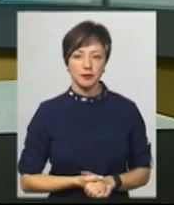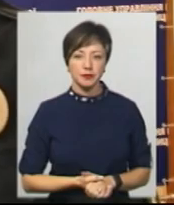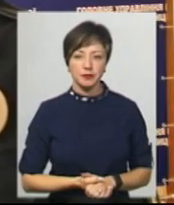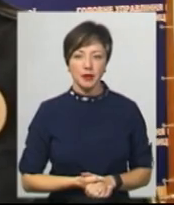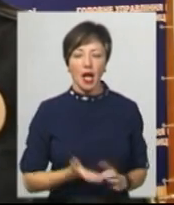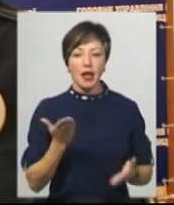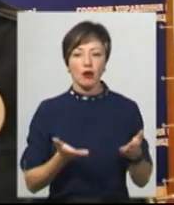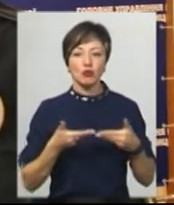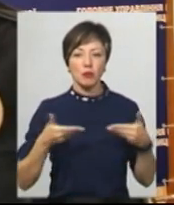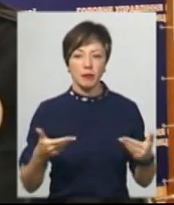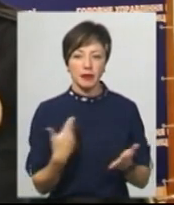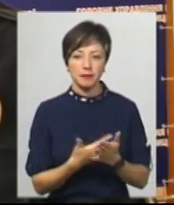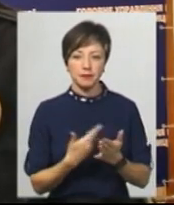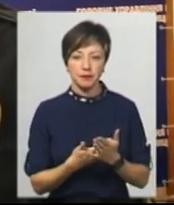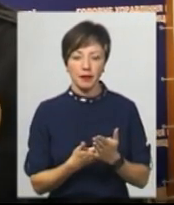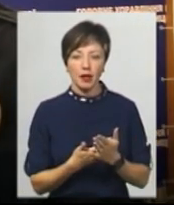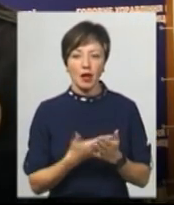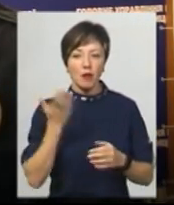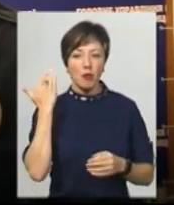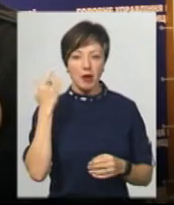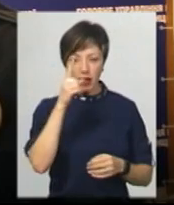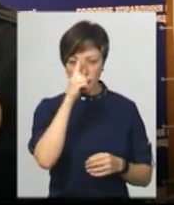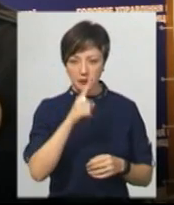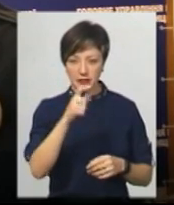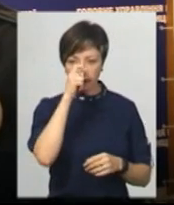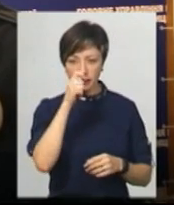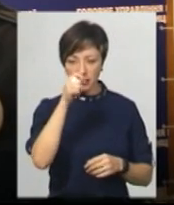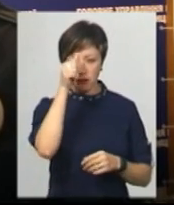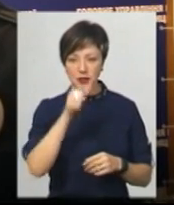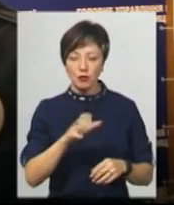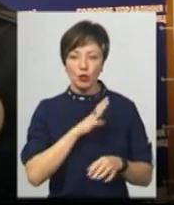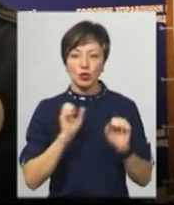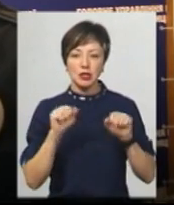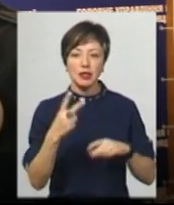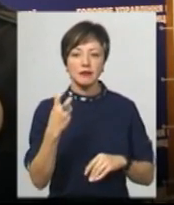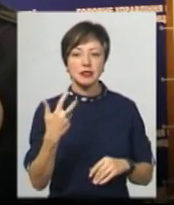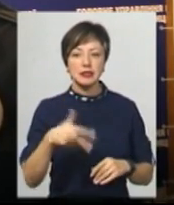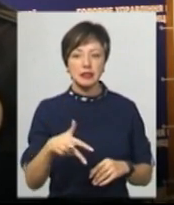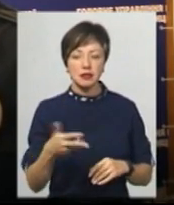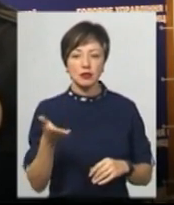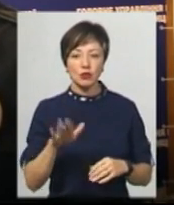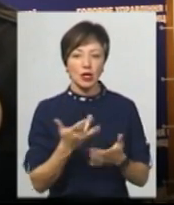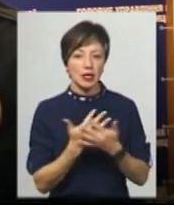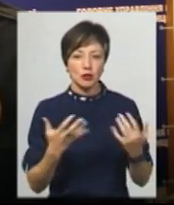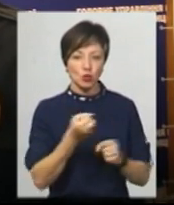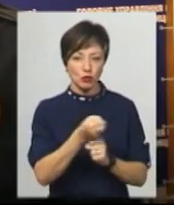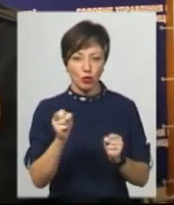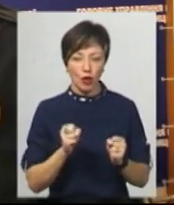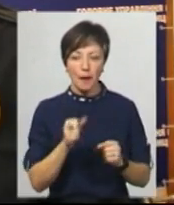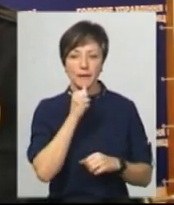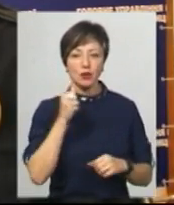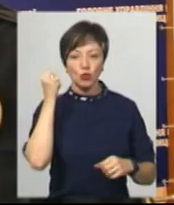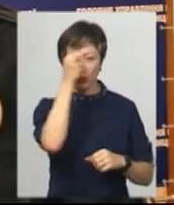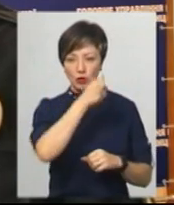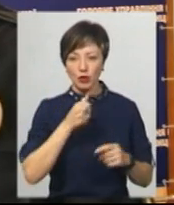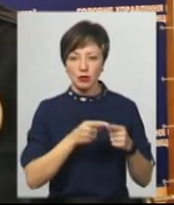Якщо ми беремо, для прикладу, попередній місячник квітні місяці, то було здано 230 одиниць різної зброї. Минулому